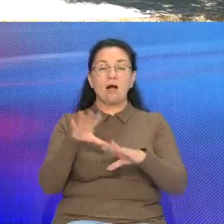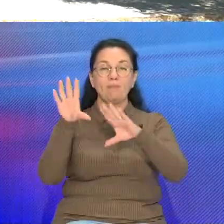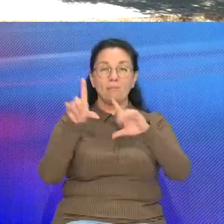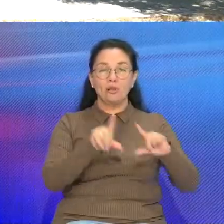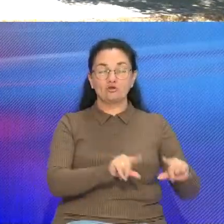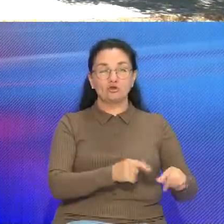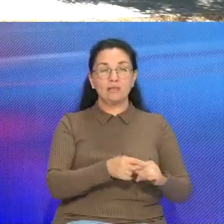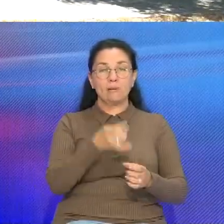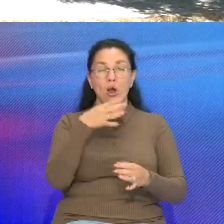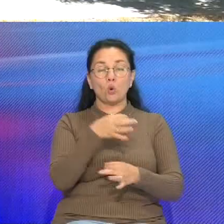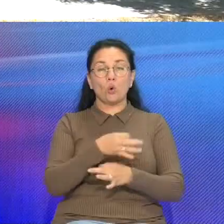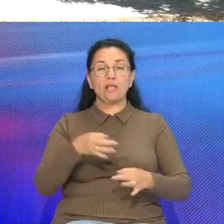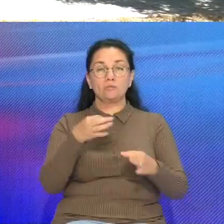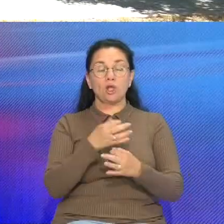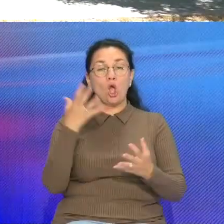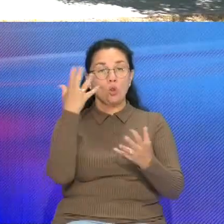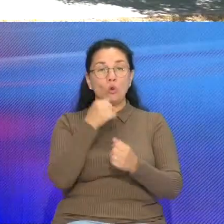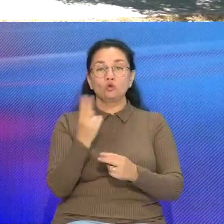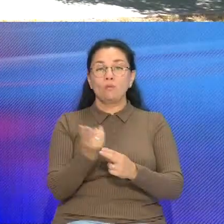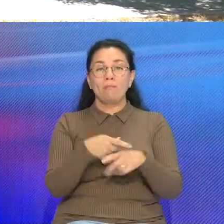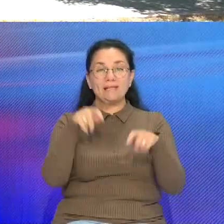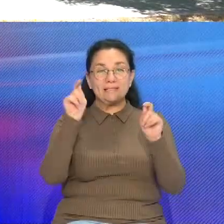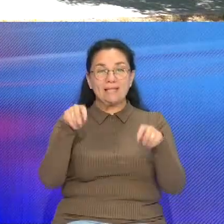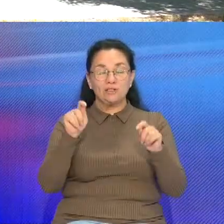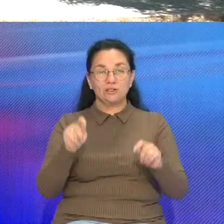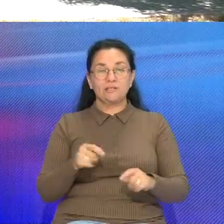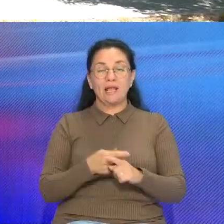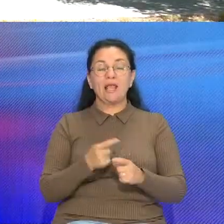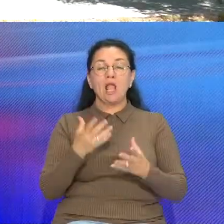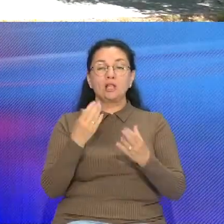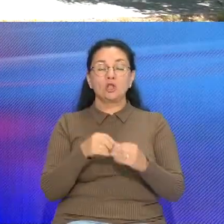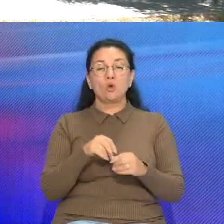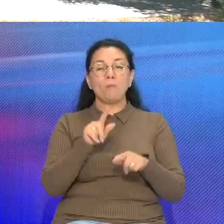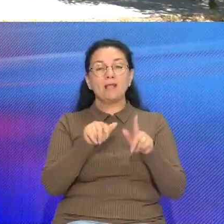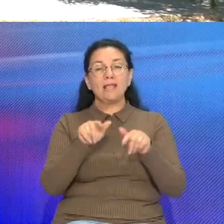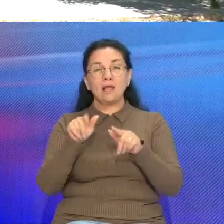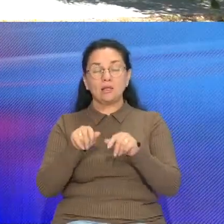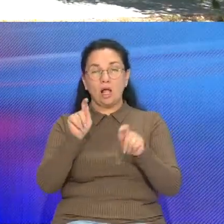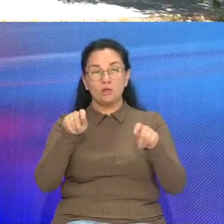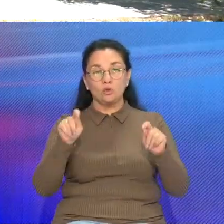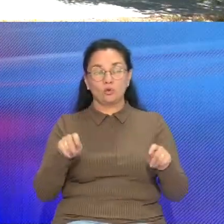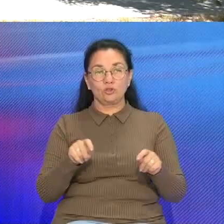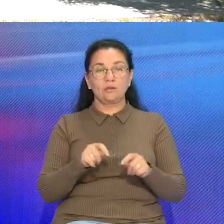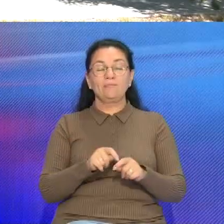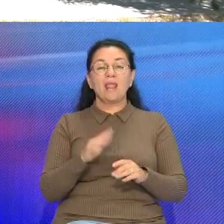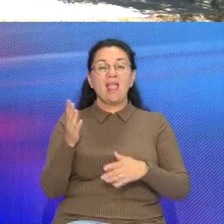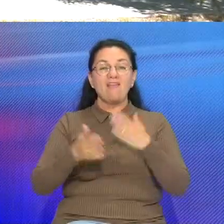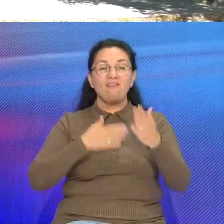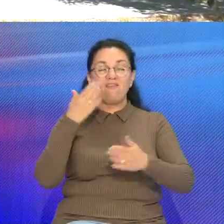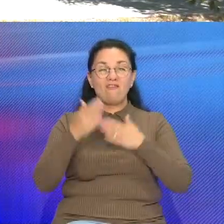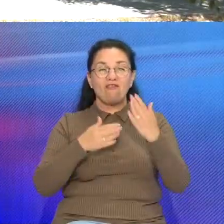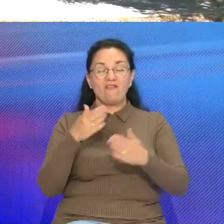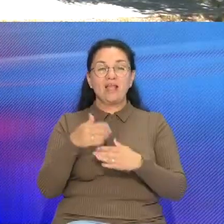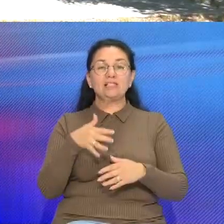Гродненской области ночью без осадков, днем местами кратковременные дожди, грозы Ветер юго-восточный, при